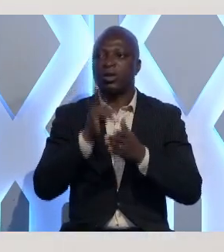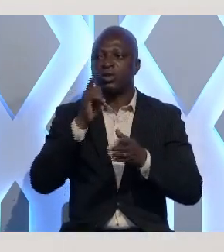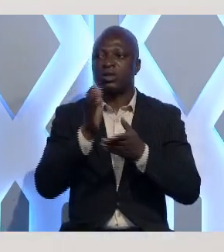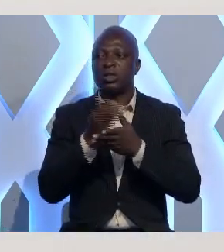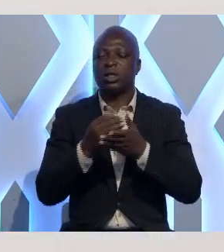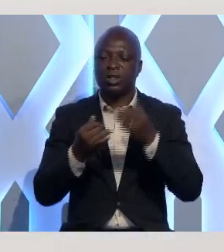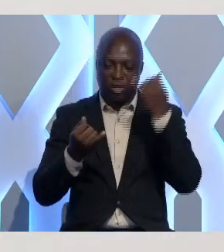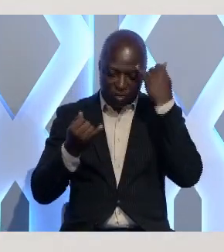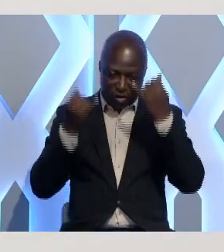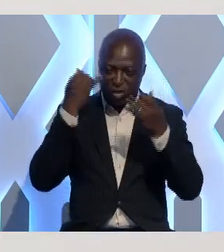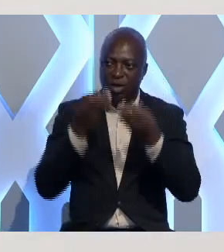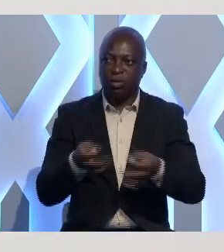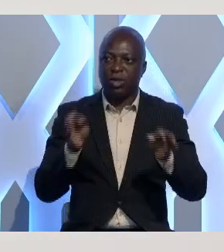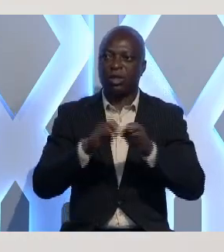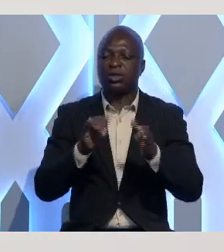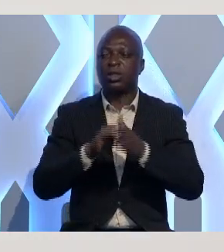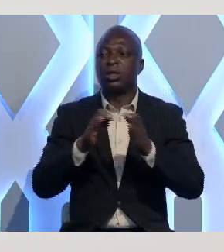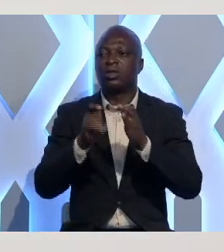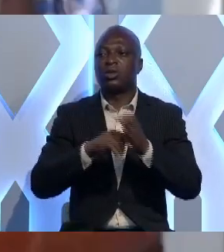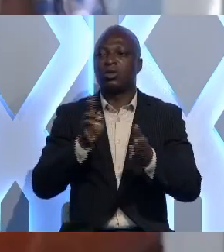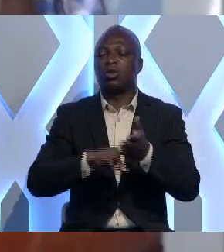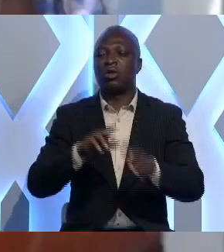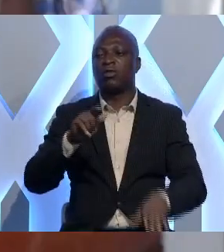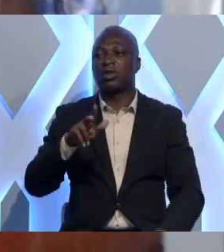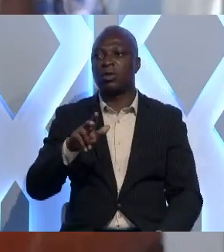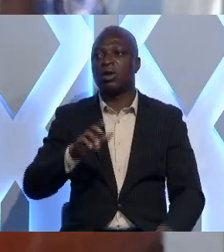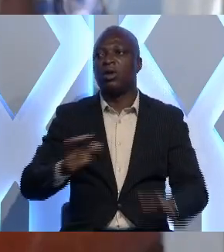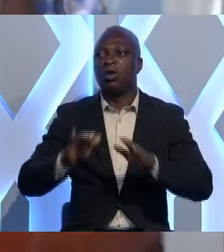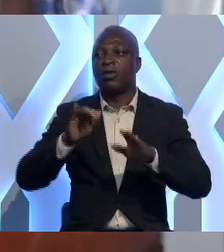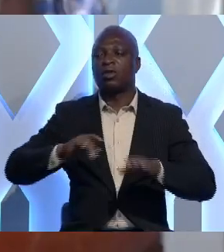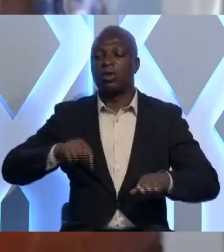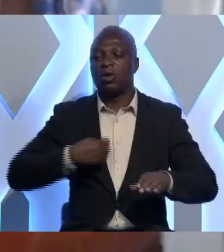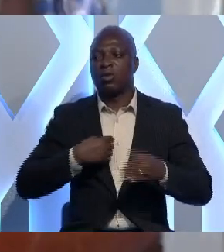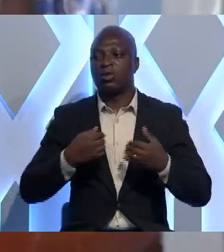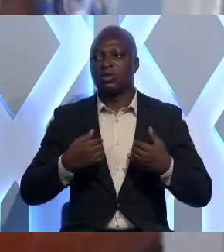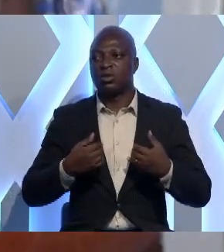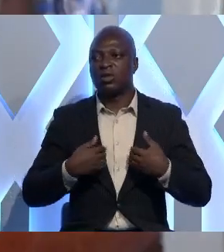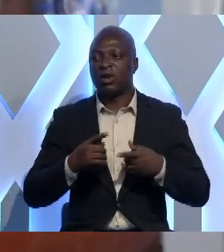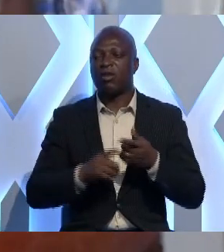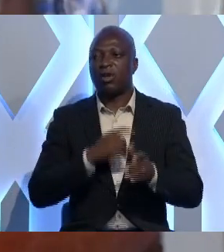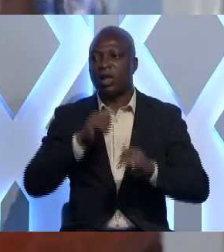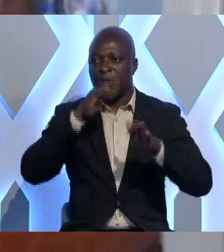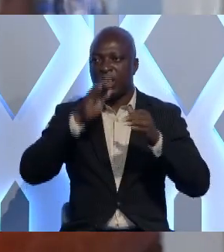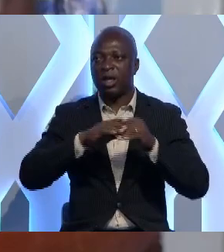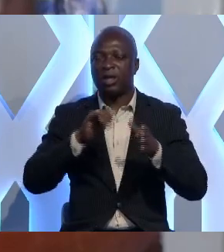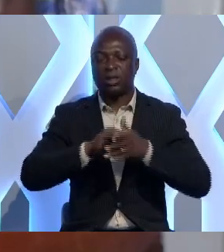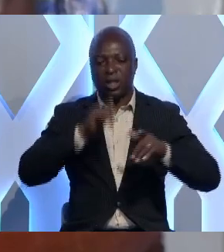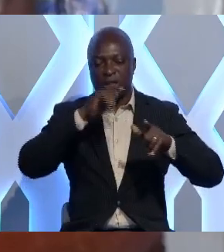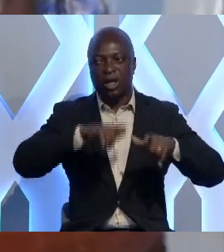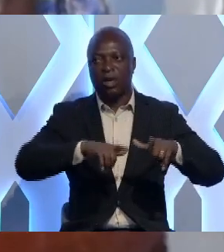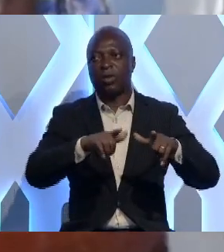innovations majeures lors de l'édition 2023. Le fait que nous avons à la fois la mer et la lagune